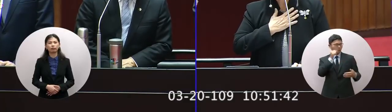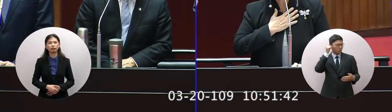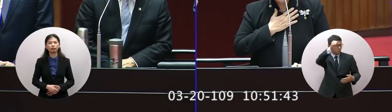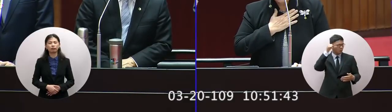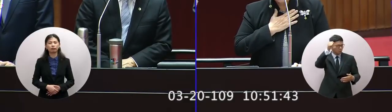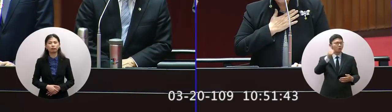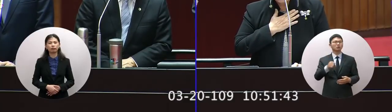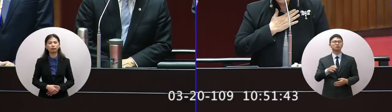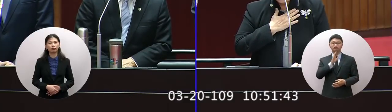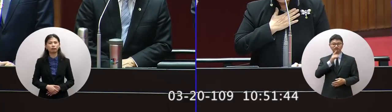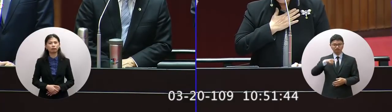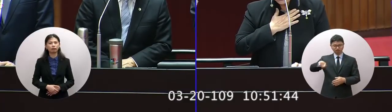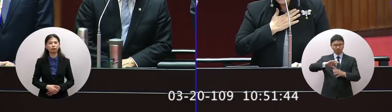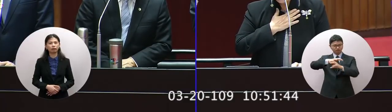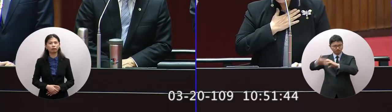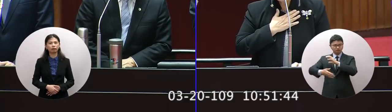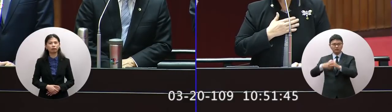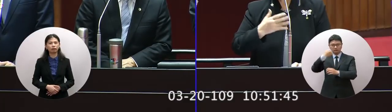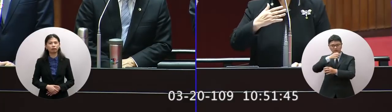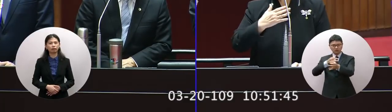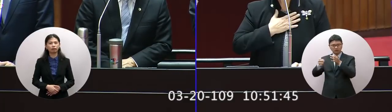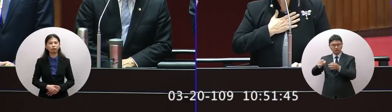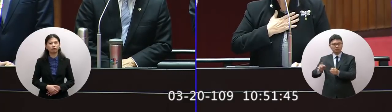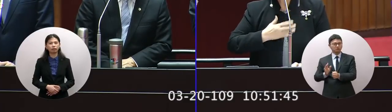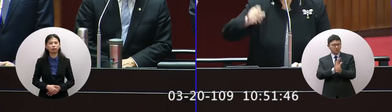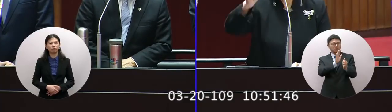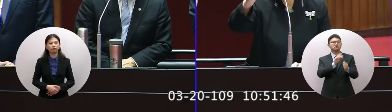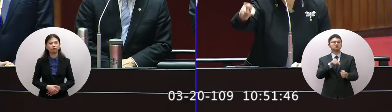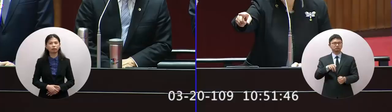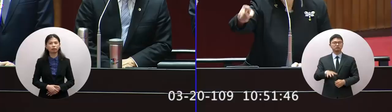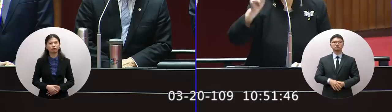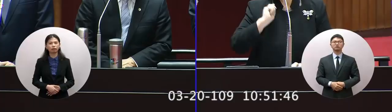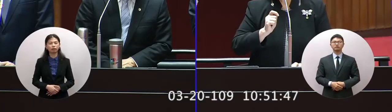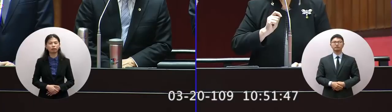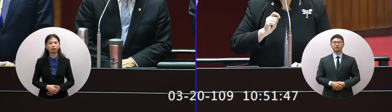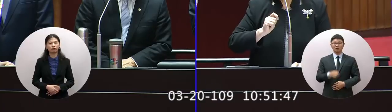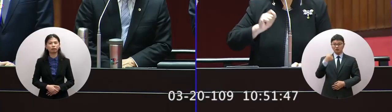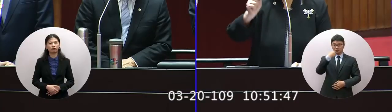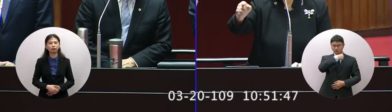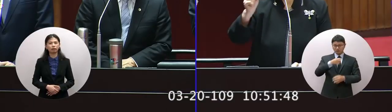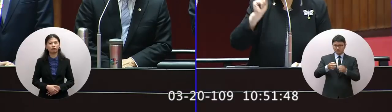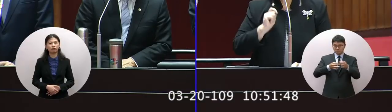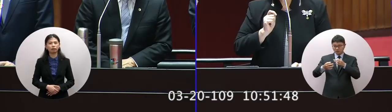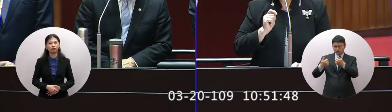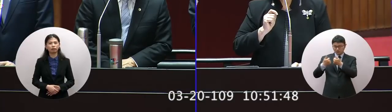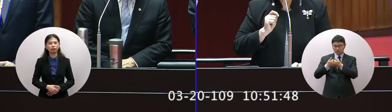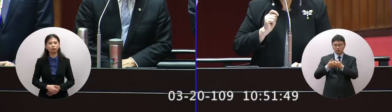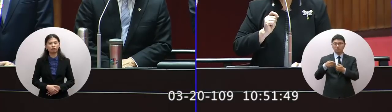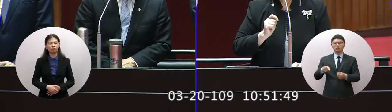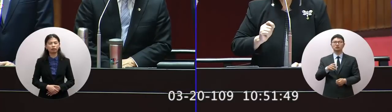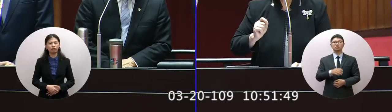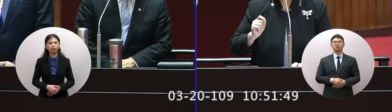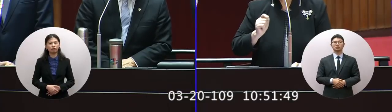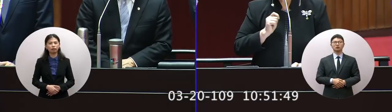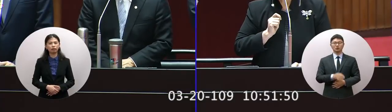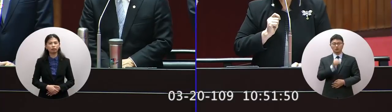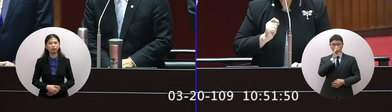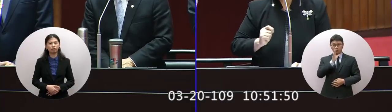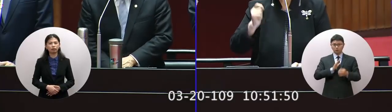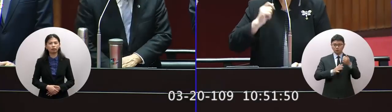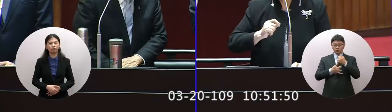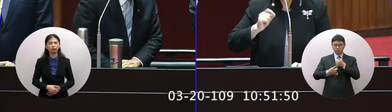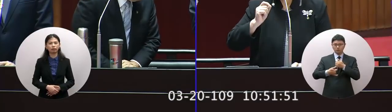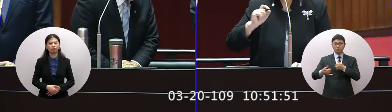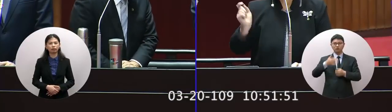都我們在做的所以我們在做的台商是整個吳委員長罐